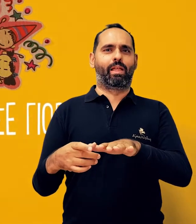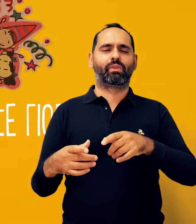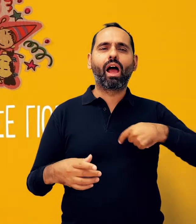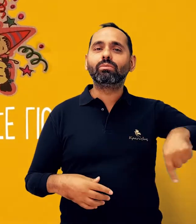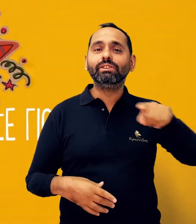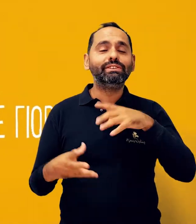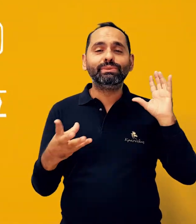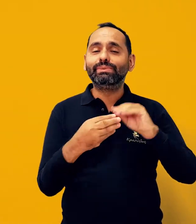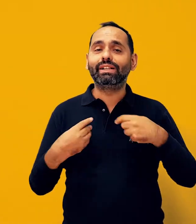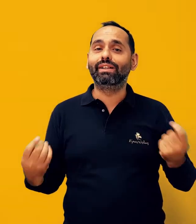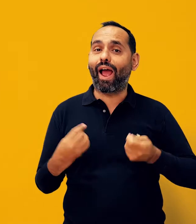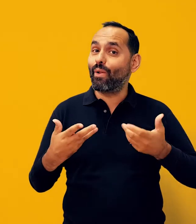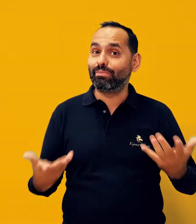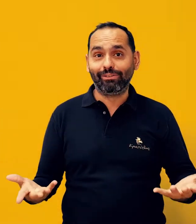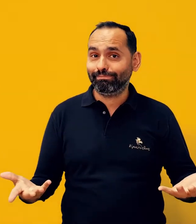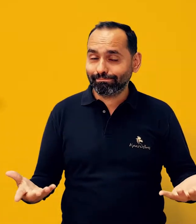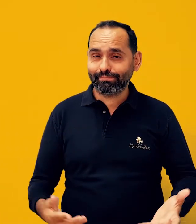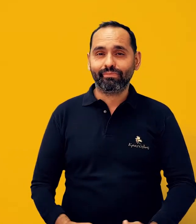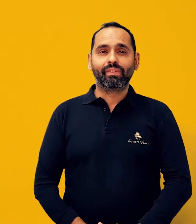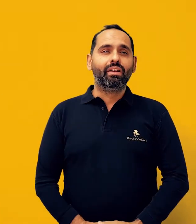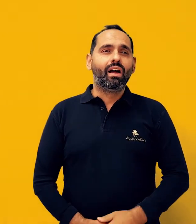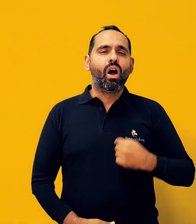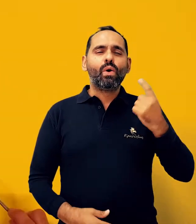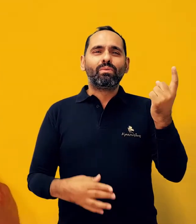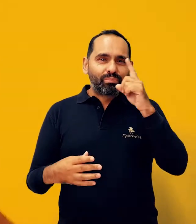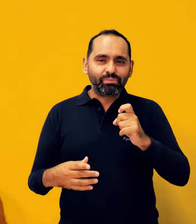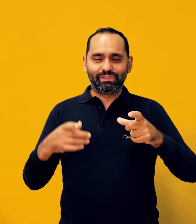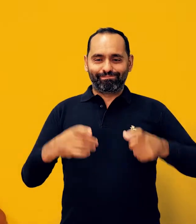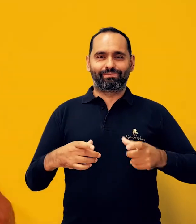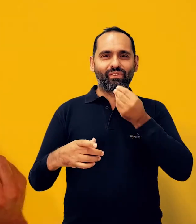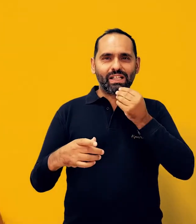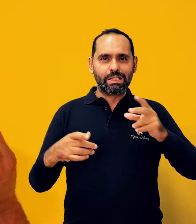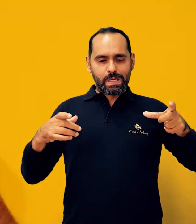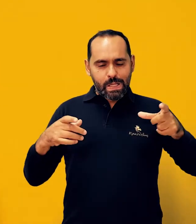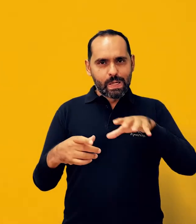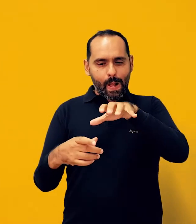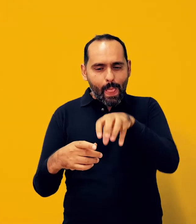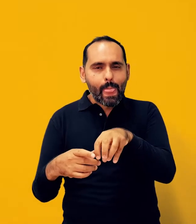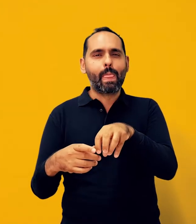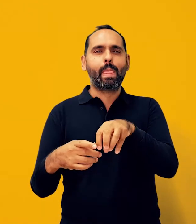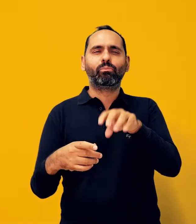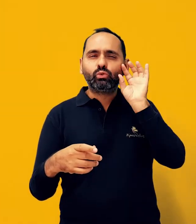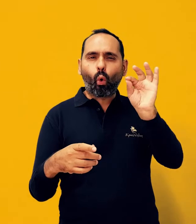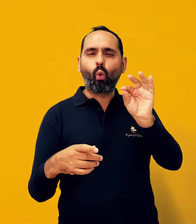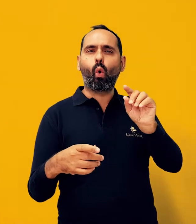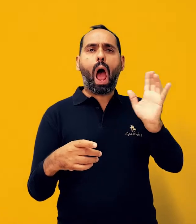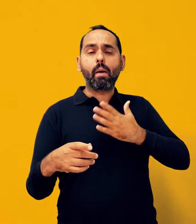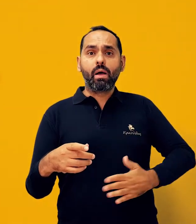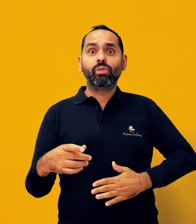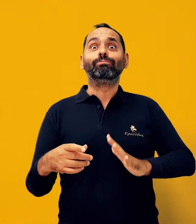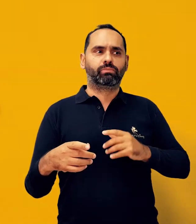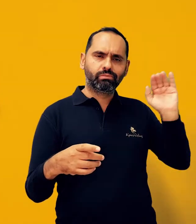Εμείς τι κάνουμε γι' αυτό? Μειώνουμε τις ατομικές μερίδες σερβιρίσματος στο πιάτο μας και μετά, αν το επιθυμούμε,